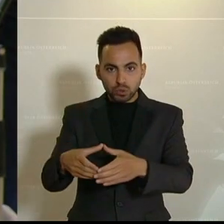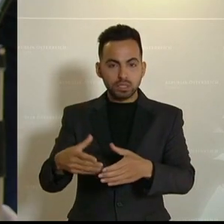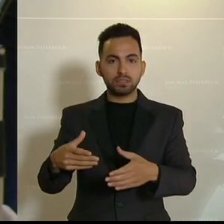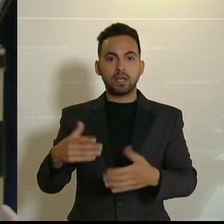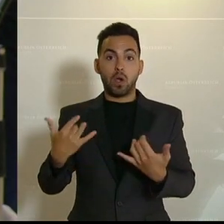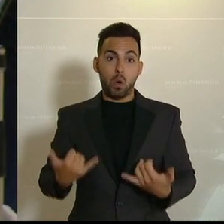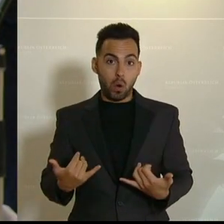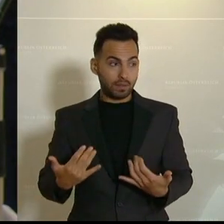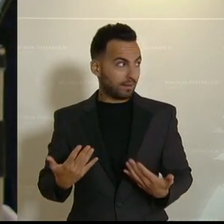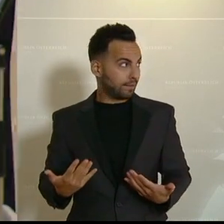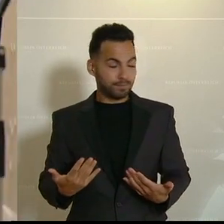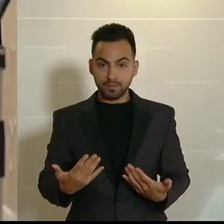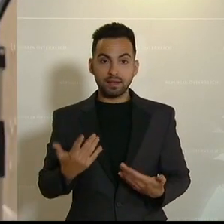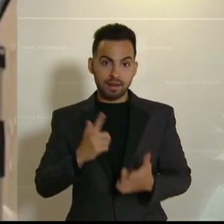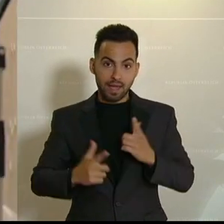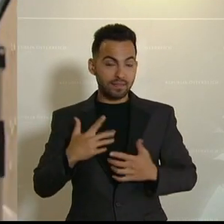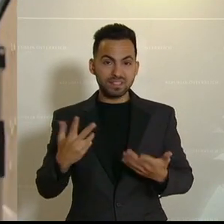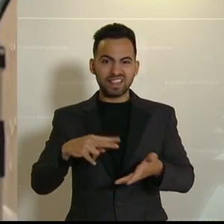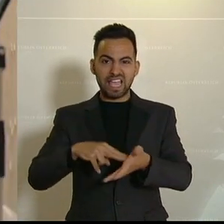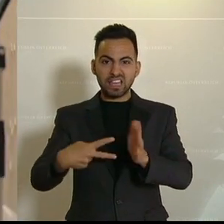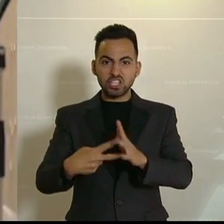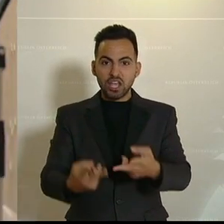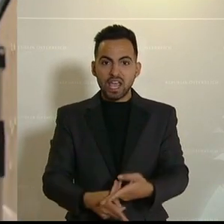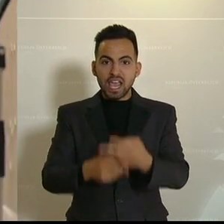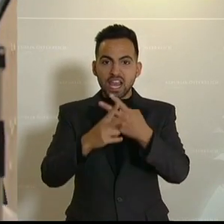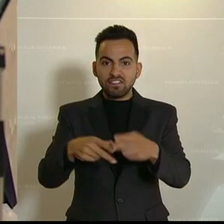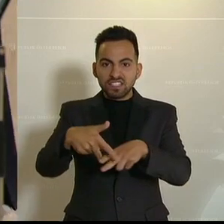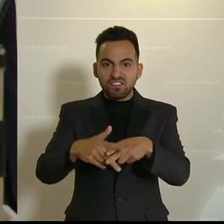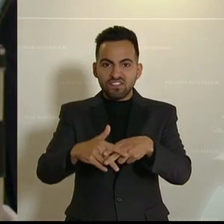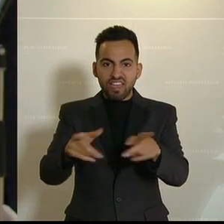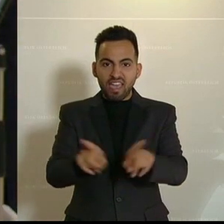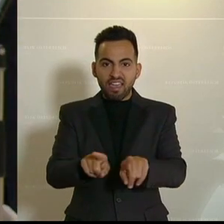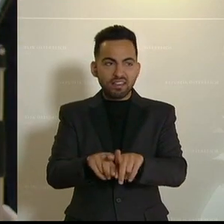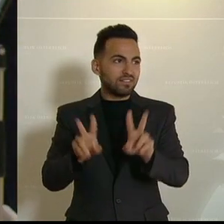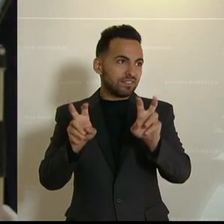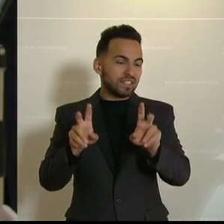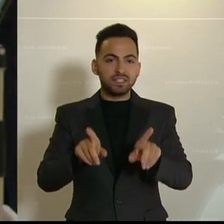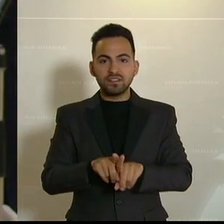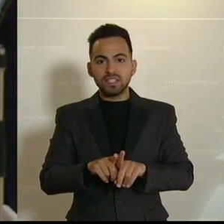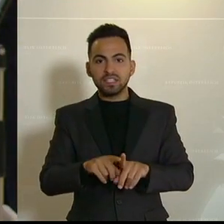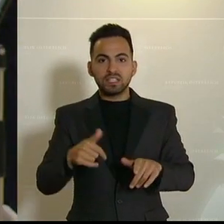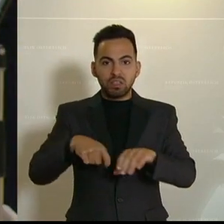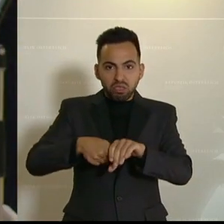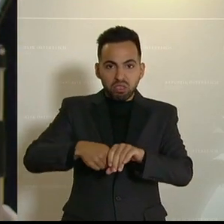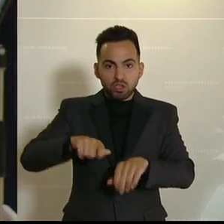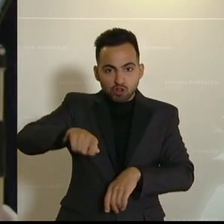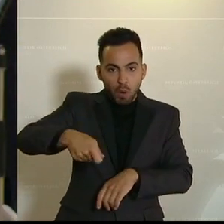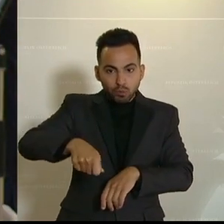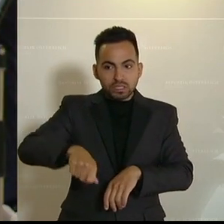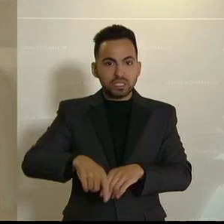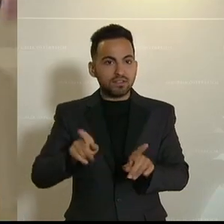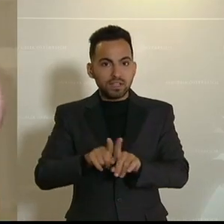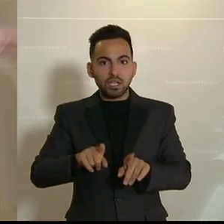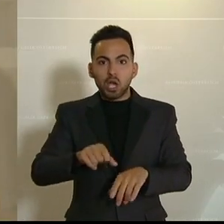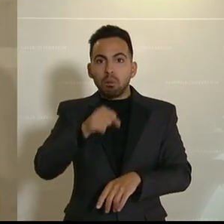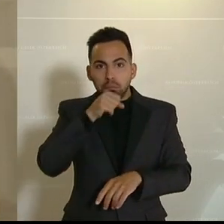heute leider in weiten Teilen schon ist, ein technisches Hilfswerk mit Schrägschusspistolen und Schraubenziehern, die dann bei der